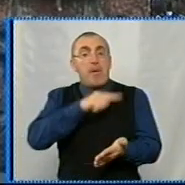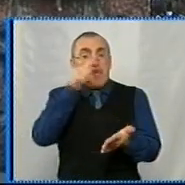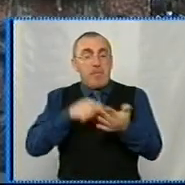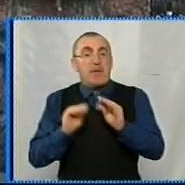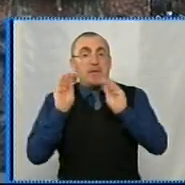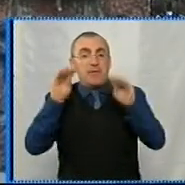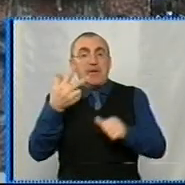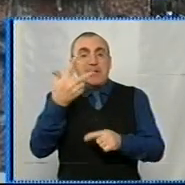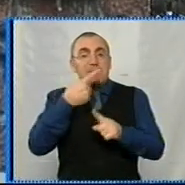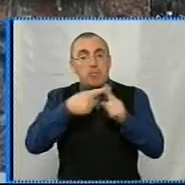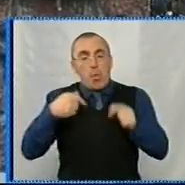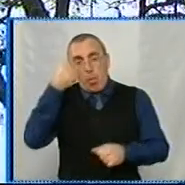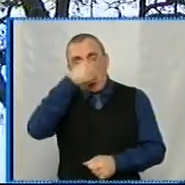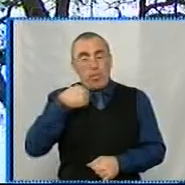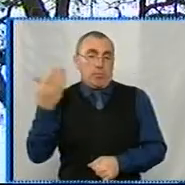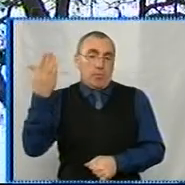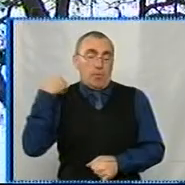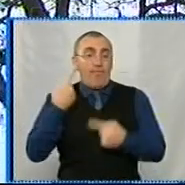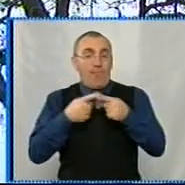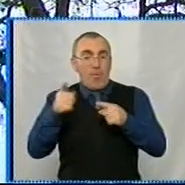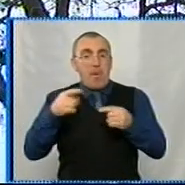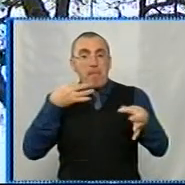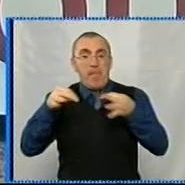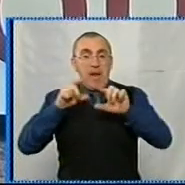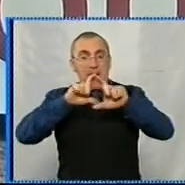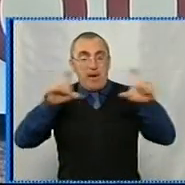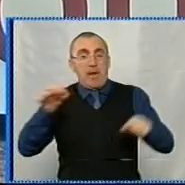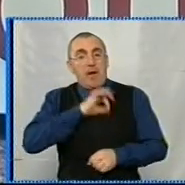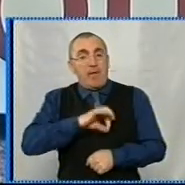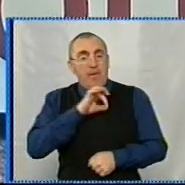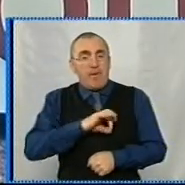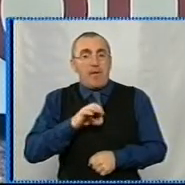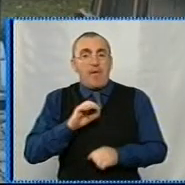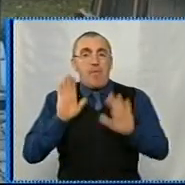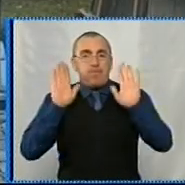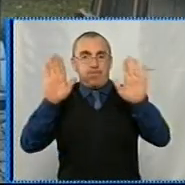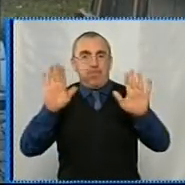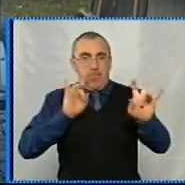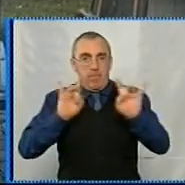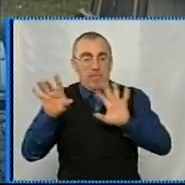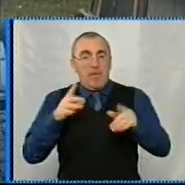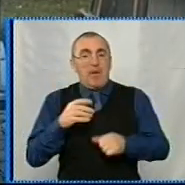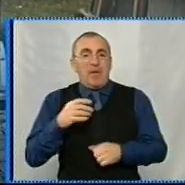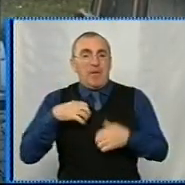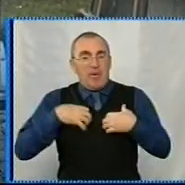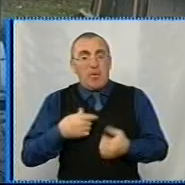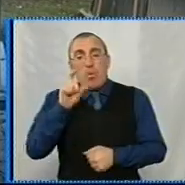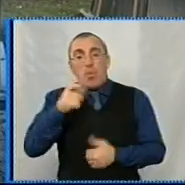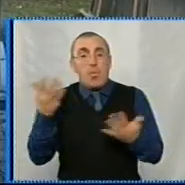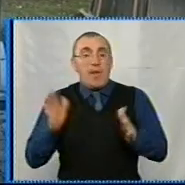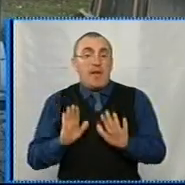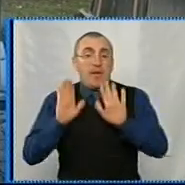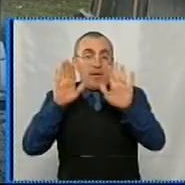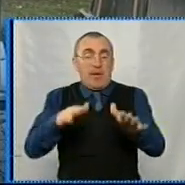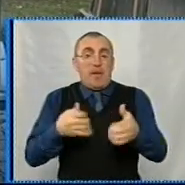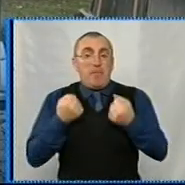встановили 3,5 роки тому. Вона – сплівки, що використовують для виготовлення банерів. Прикро, що інші люди, коли заїжджають